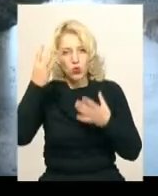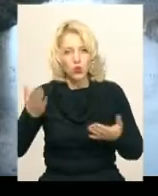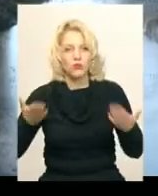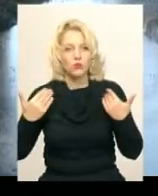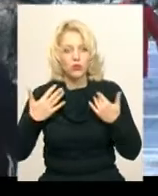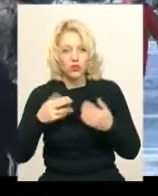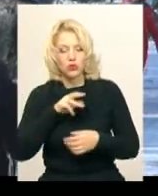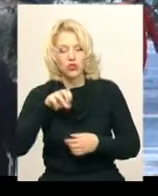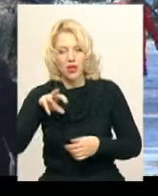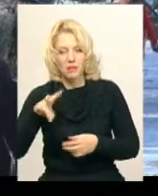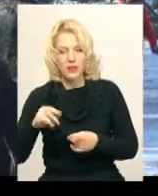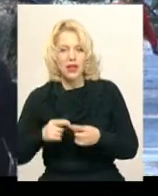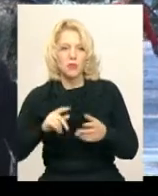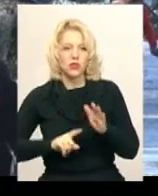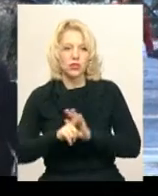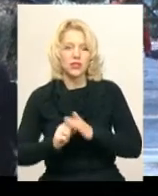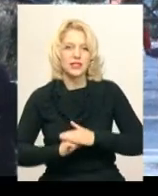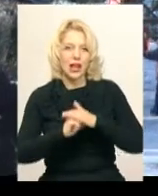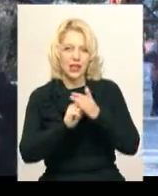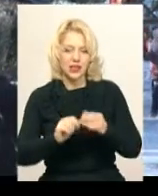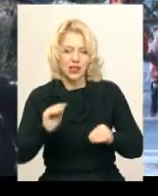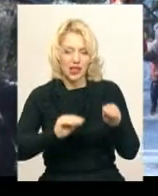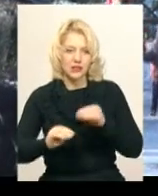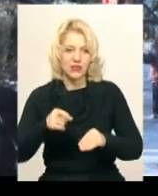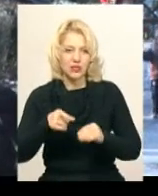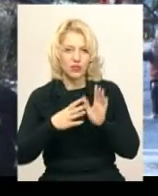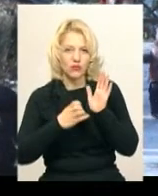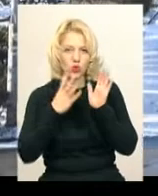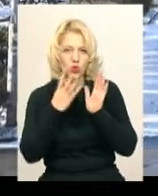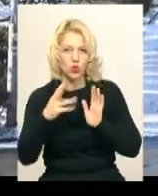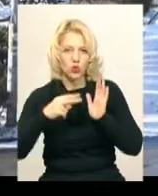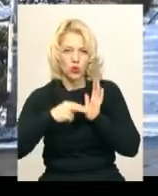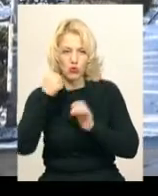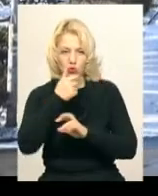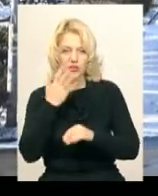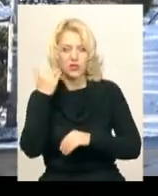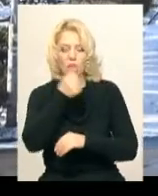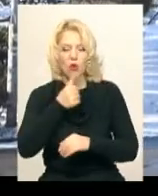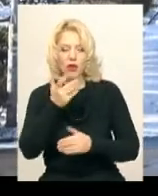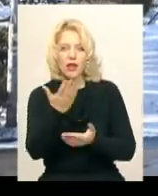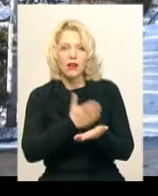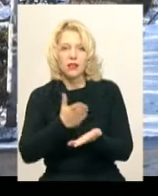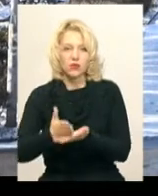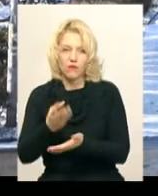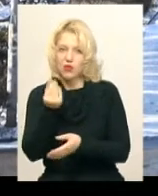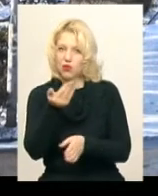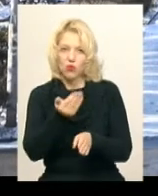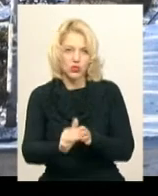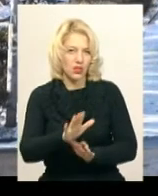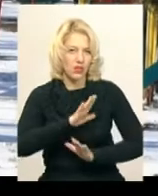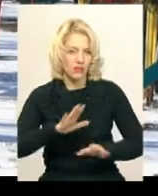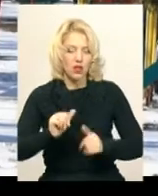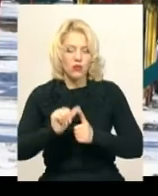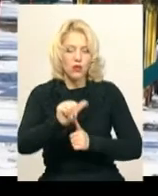почали закладати у 1947 році. За роки його існування коштів на загальну реконструкцію парку не виділялись. Лише на